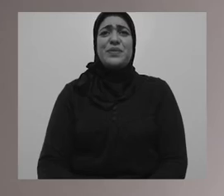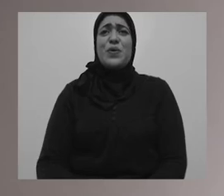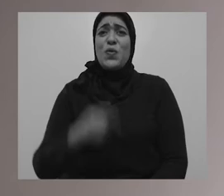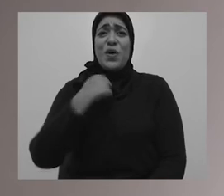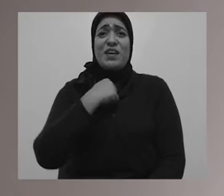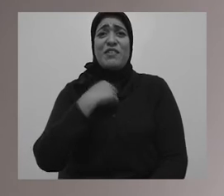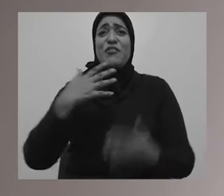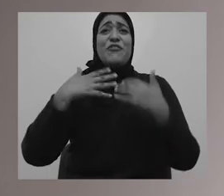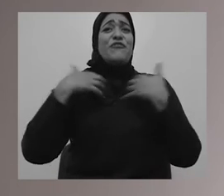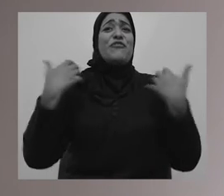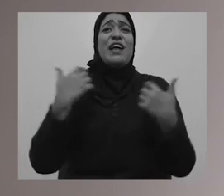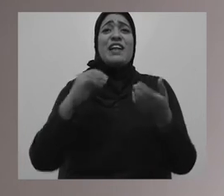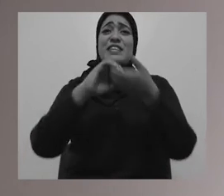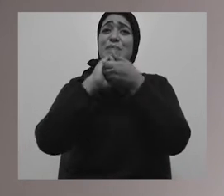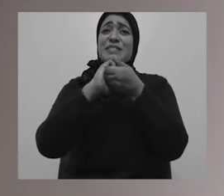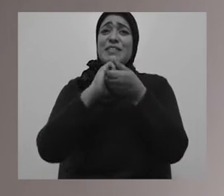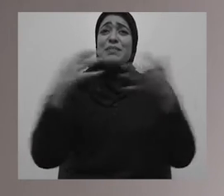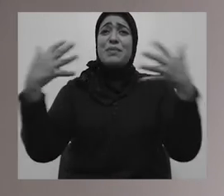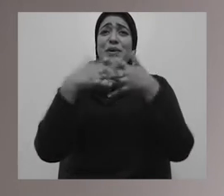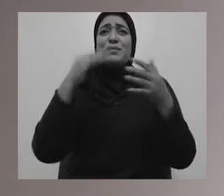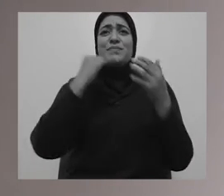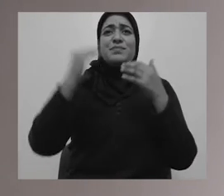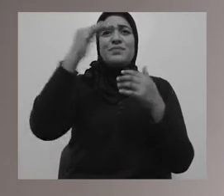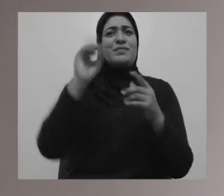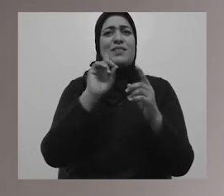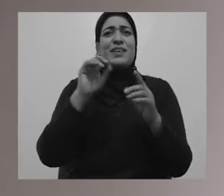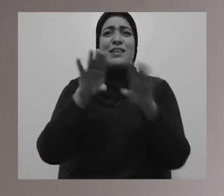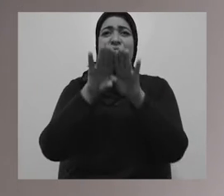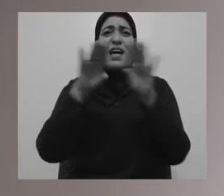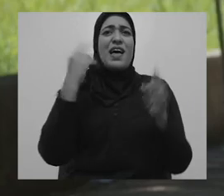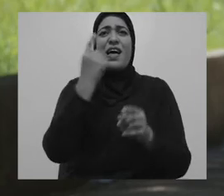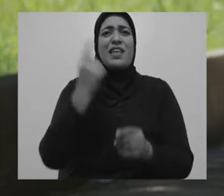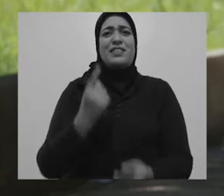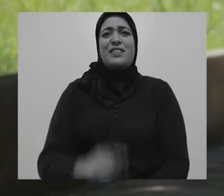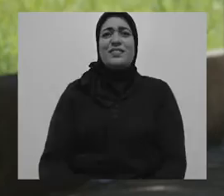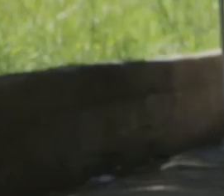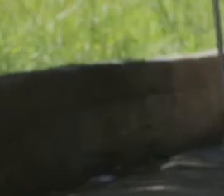la chef du berge. Maintenant, je vais aller à la troisième étage et je vais prendre la chambre là-bas.